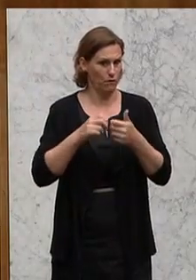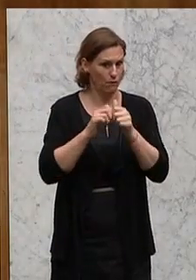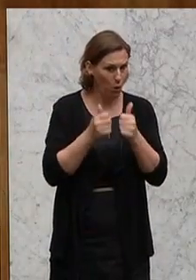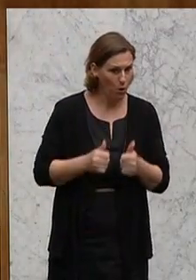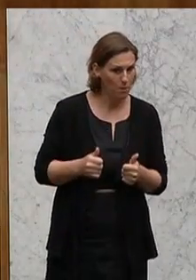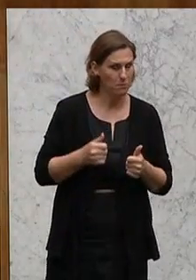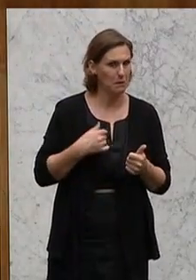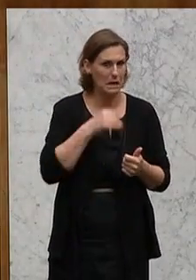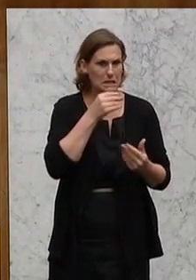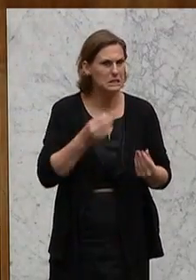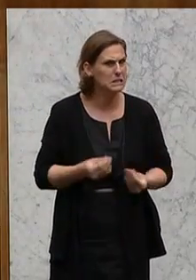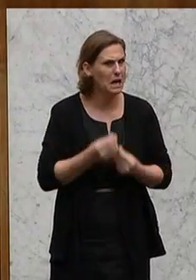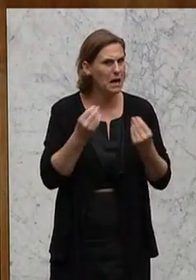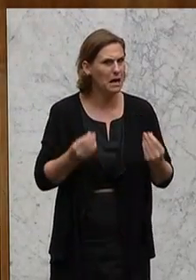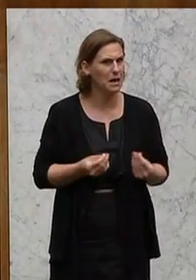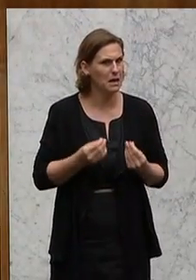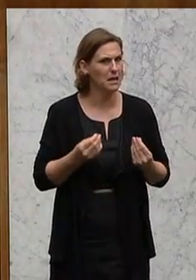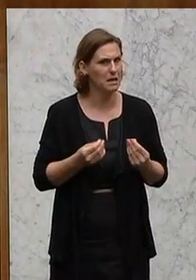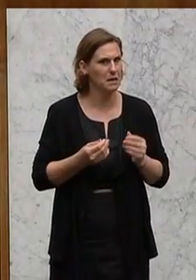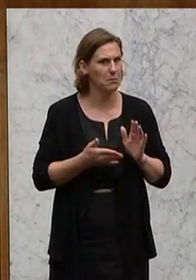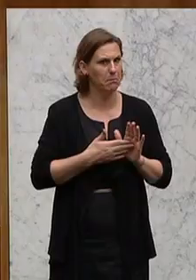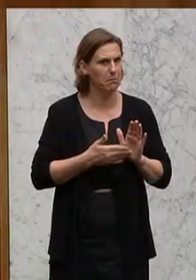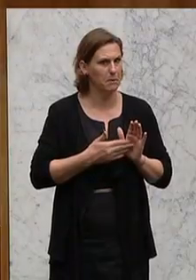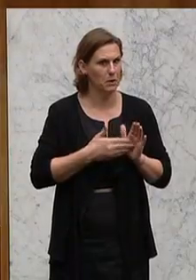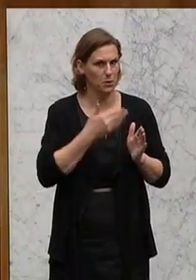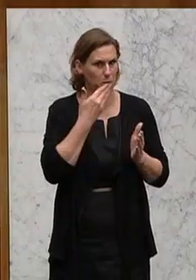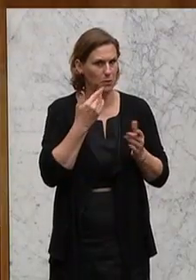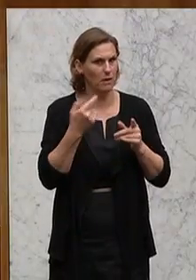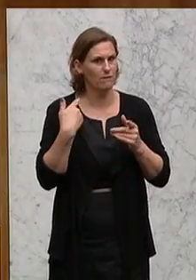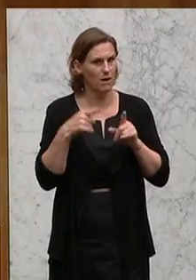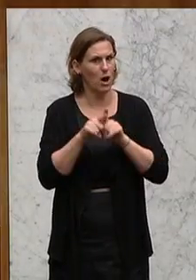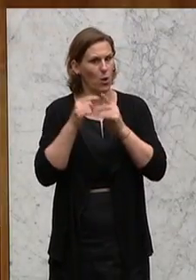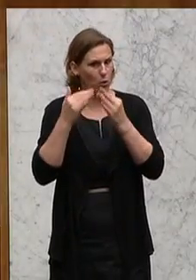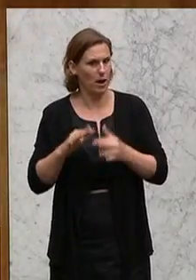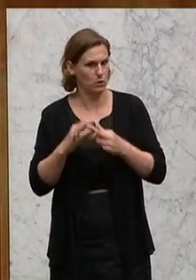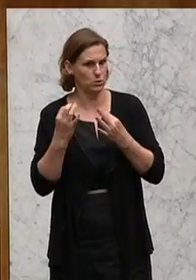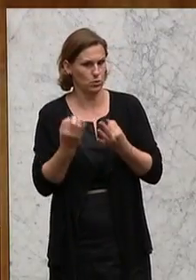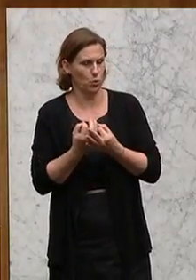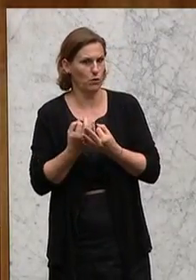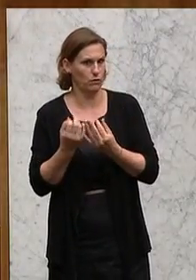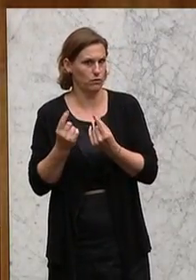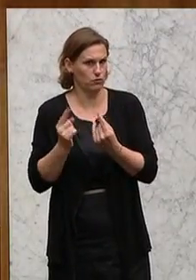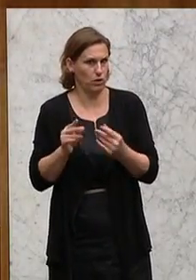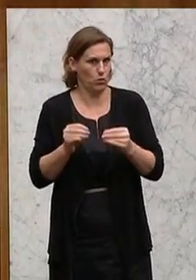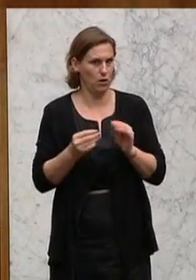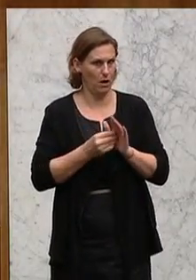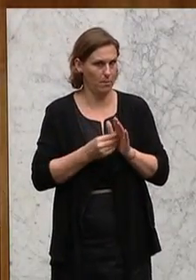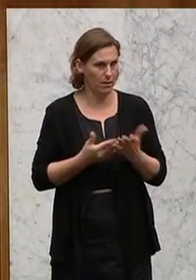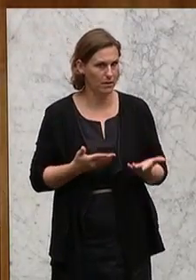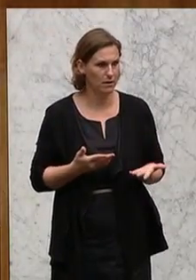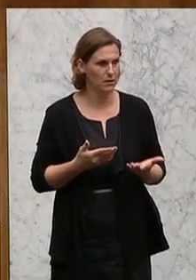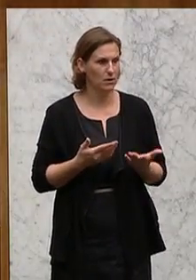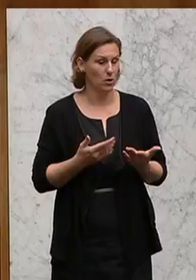konnte auch nicht sachlich begründet werden. Und genau das hat auch der Rechnungshof in seiner Stellungnahme hergenommen. Und was letztendlich natürlich ganz